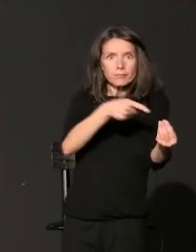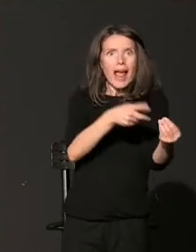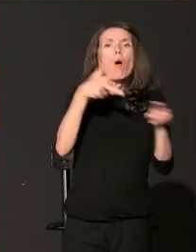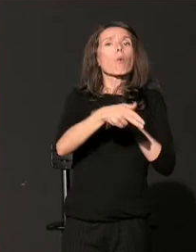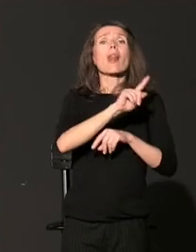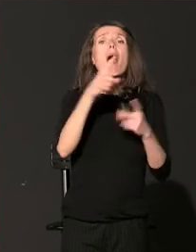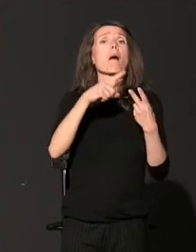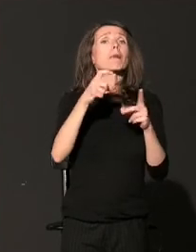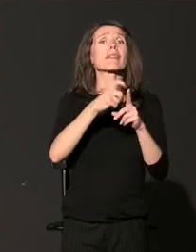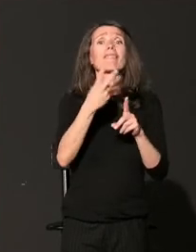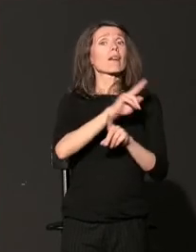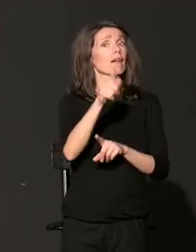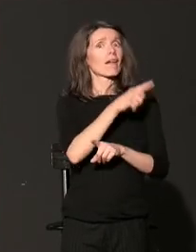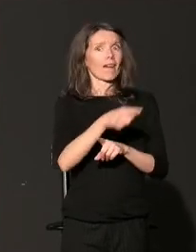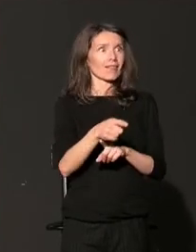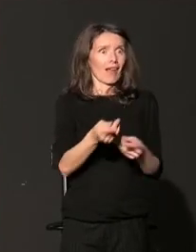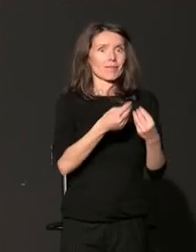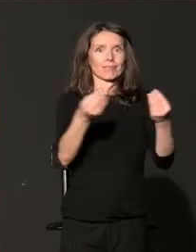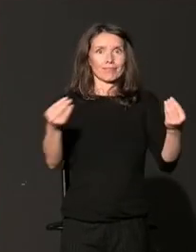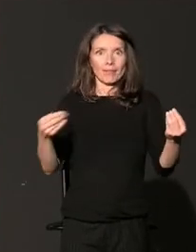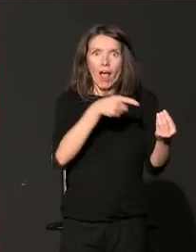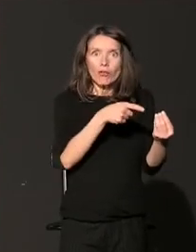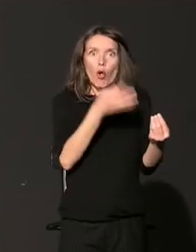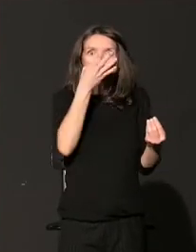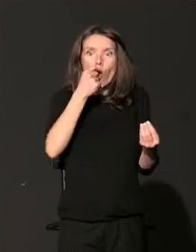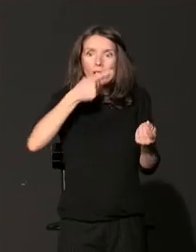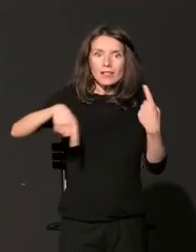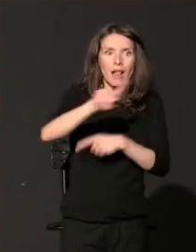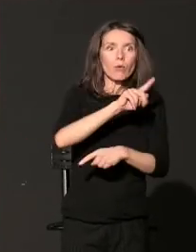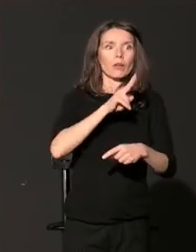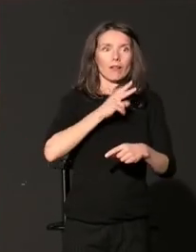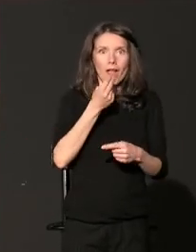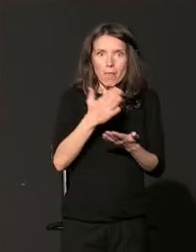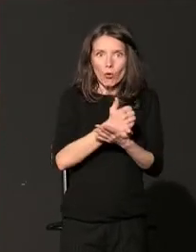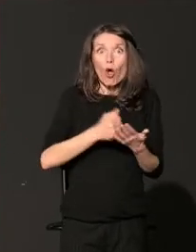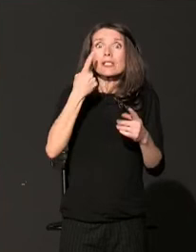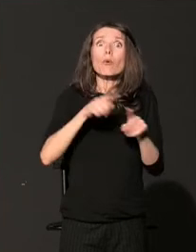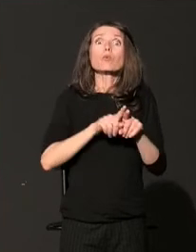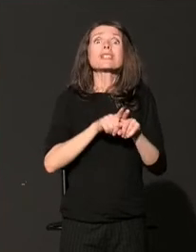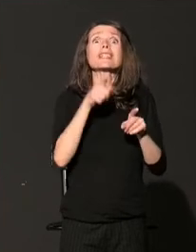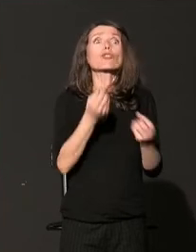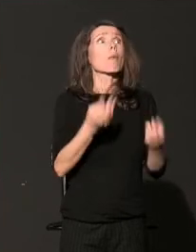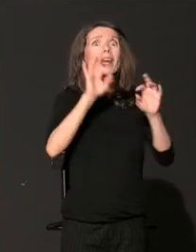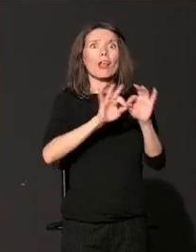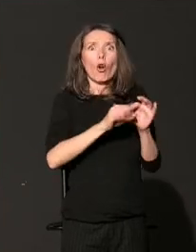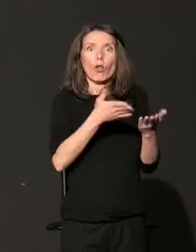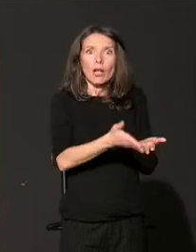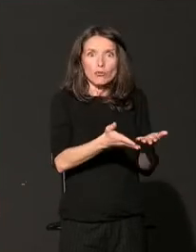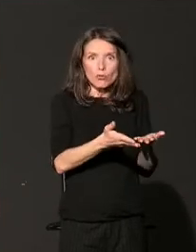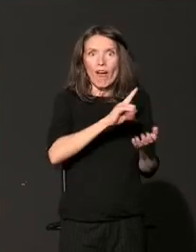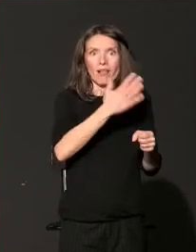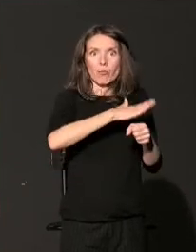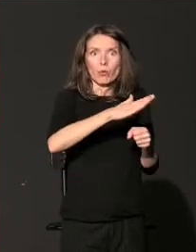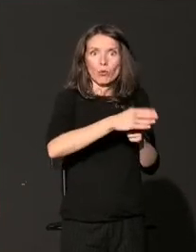Srbiji, kao i zaštiti životne sredine, za sada ostaju neuvaženi, iako postoje jasni argumenti zasnovani na